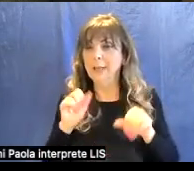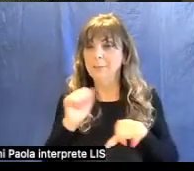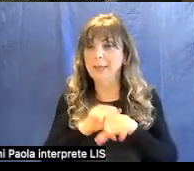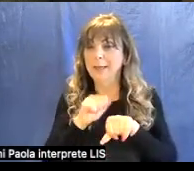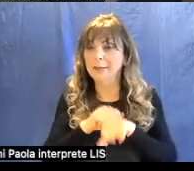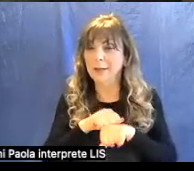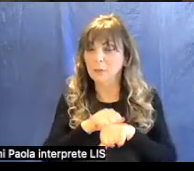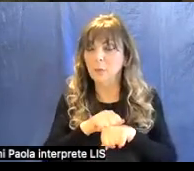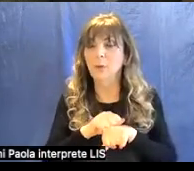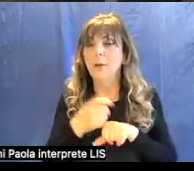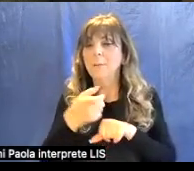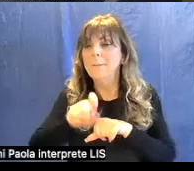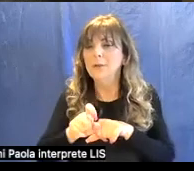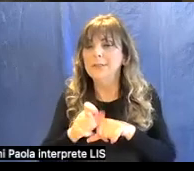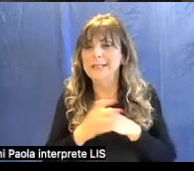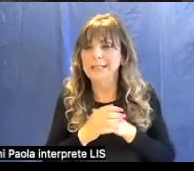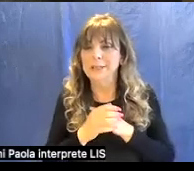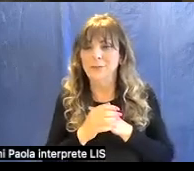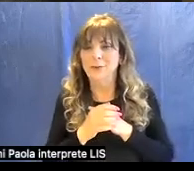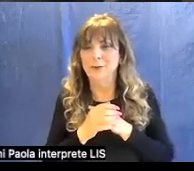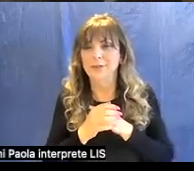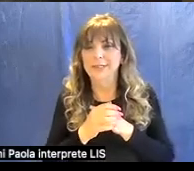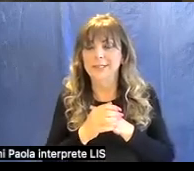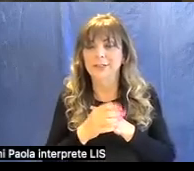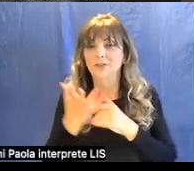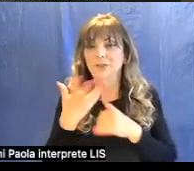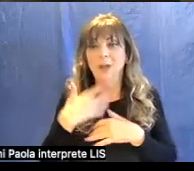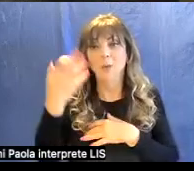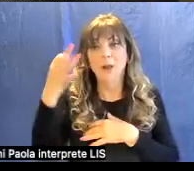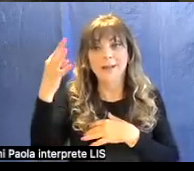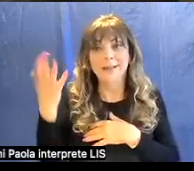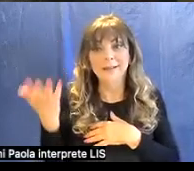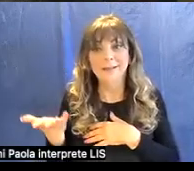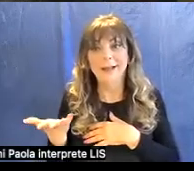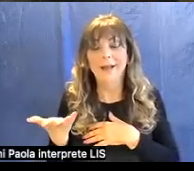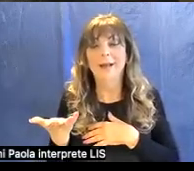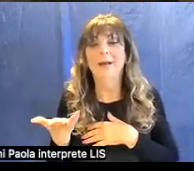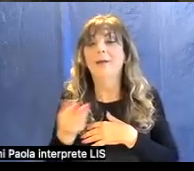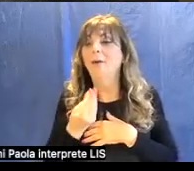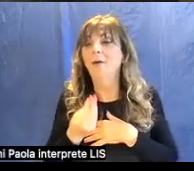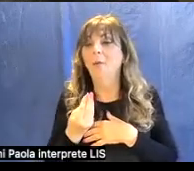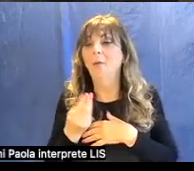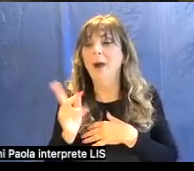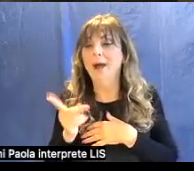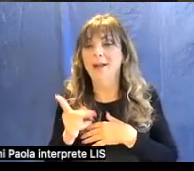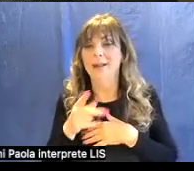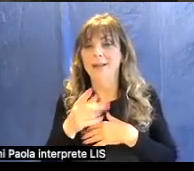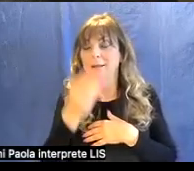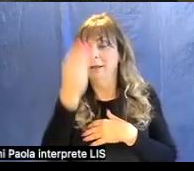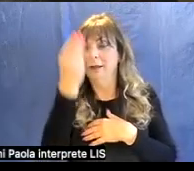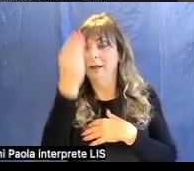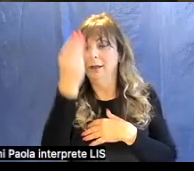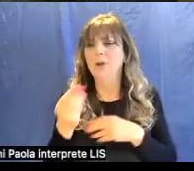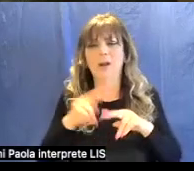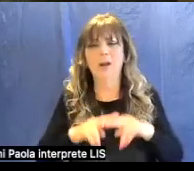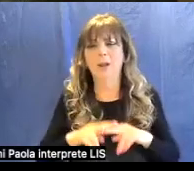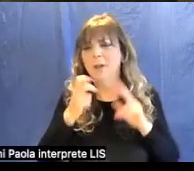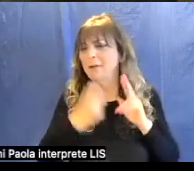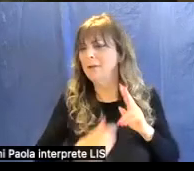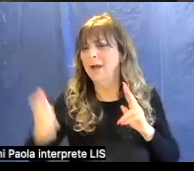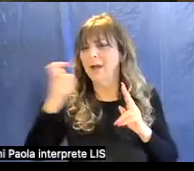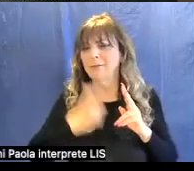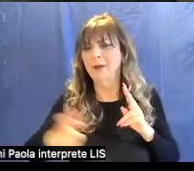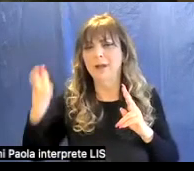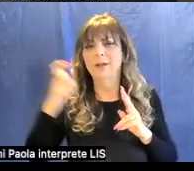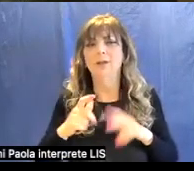perché diciamo aveva la qualità di rendere eterne le figure anche Giorgio Vasari vi leggo